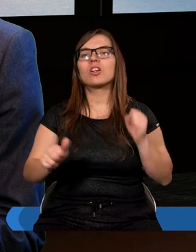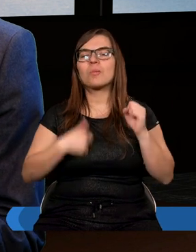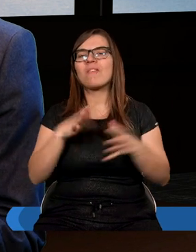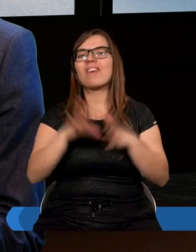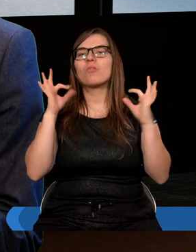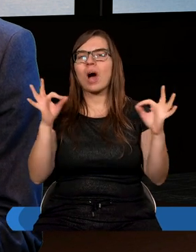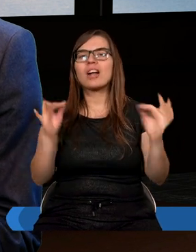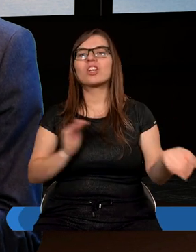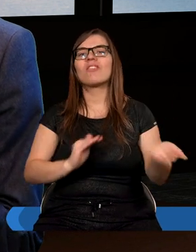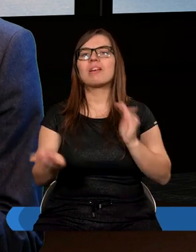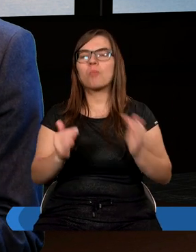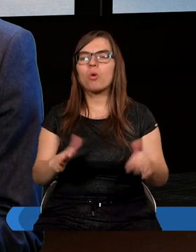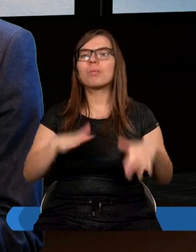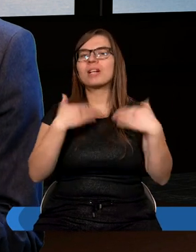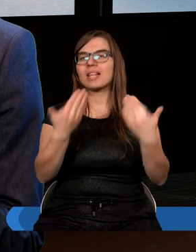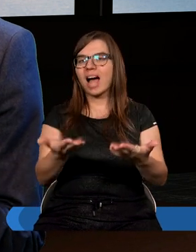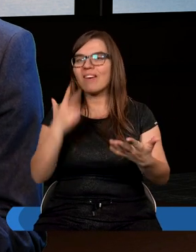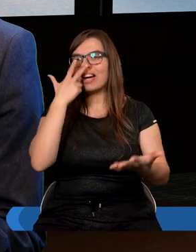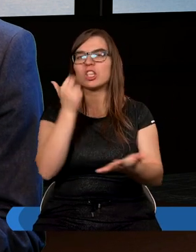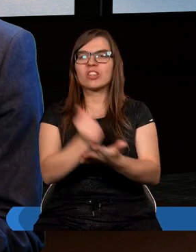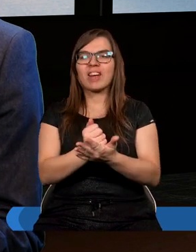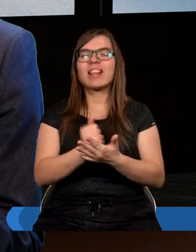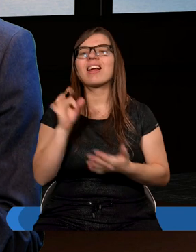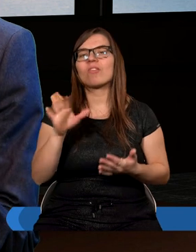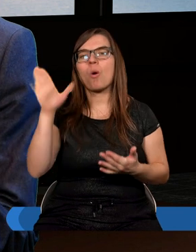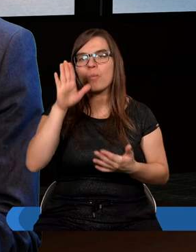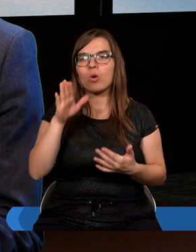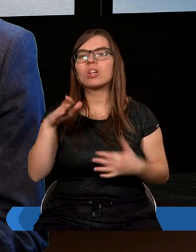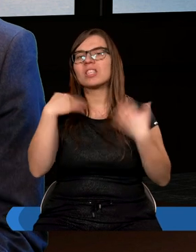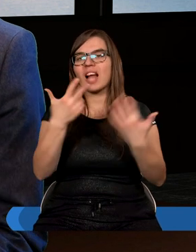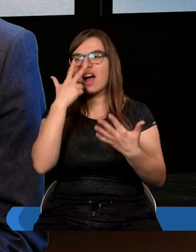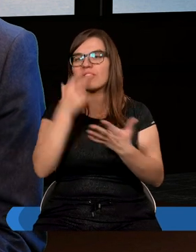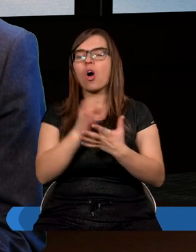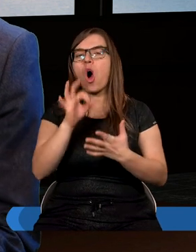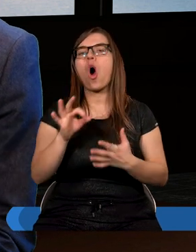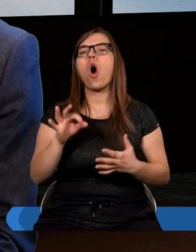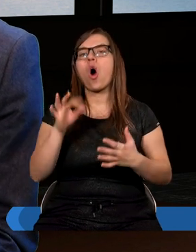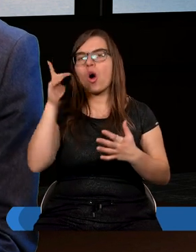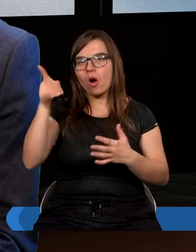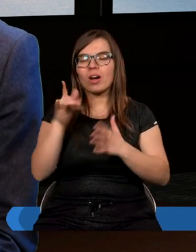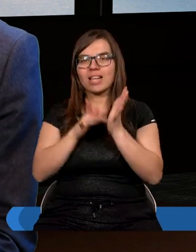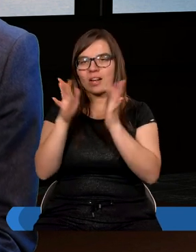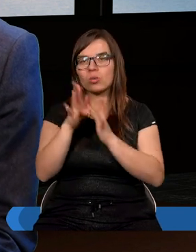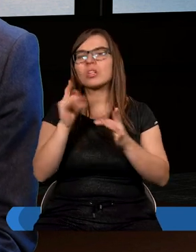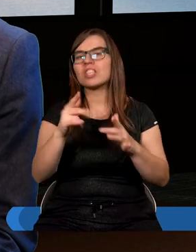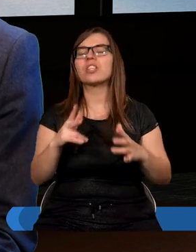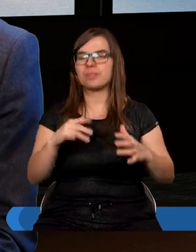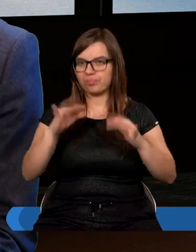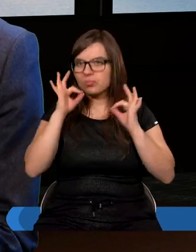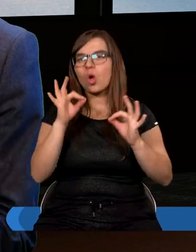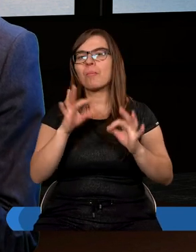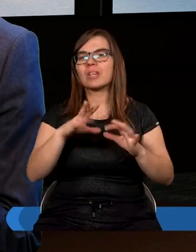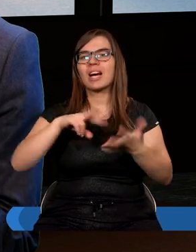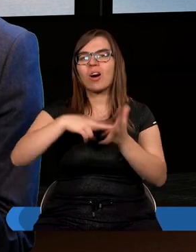sposób dawali świadectwo prawdzie, dawali świadectwo o Nim, abyśmy szafowali tym wszystkim, co On nam dał.